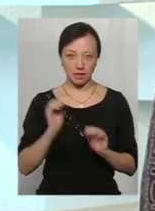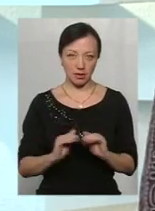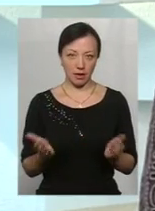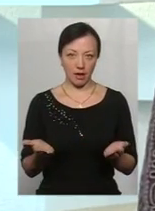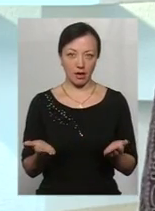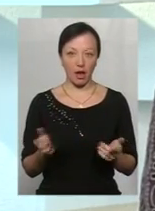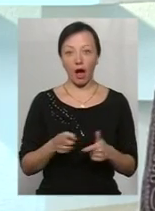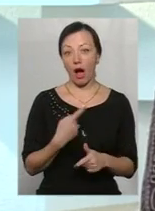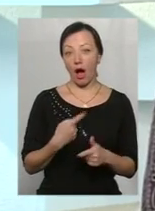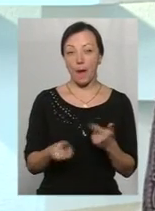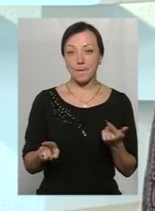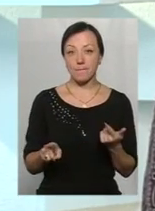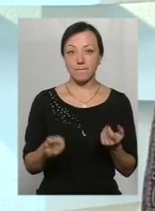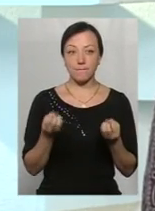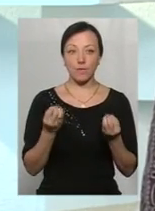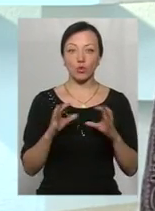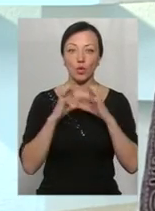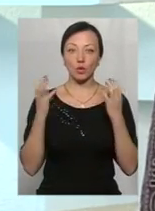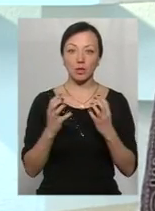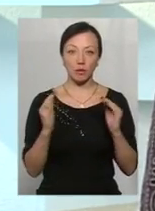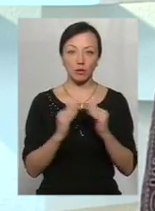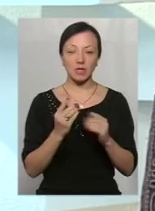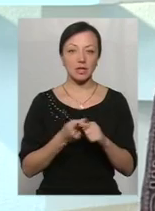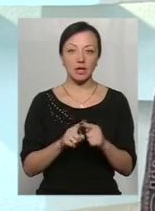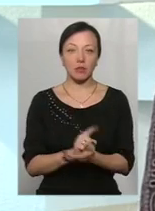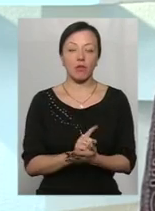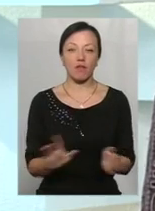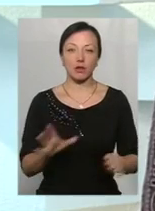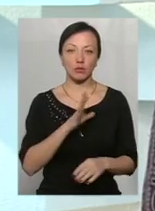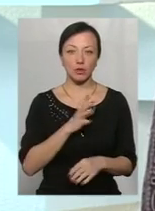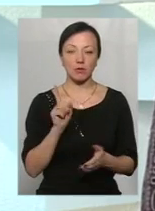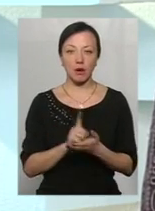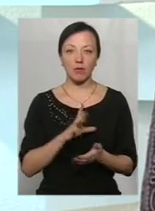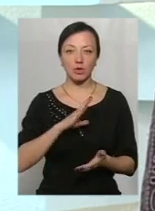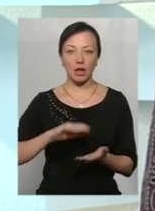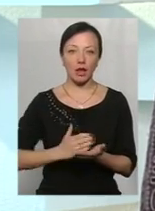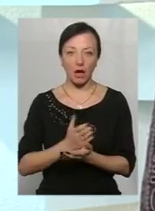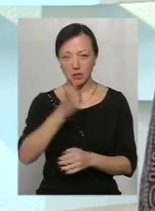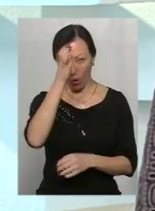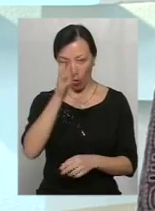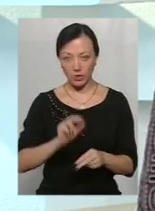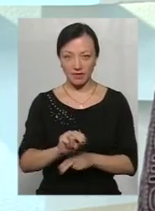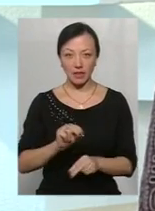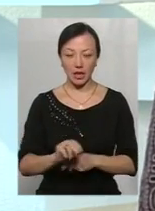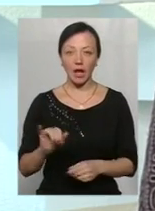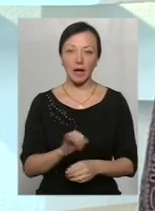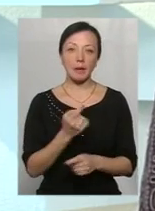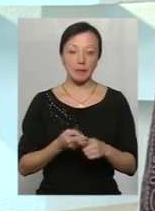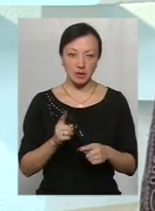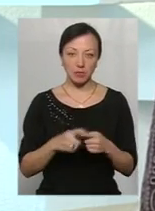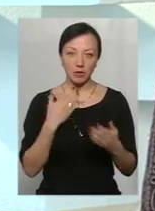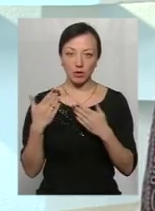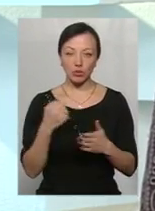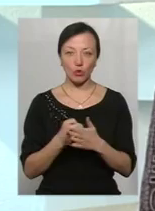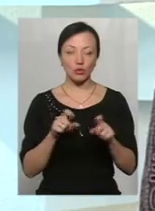або просто утримання будівлі. Цього не повинно бути. Має бути якісна освіта. І ми з цим підходимо